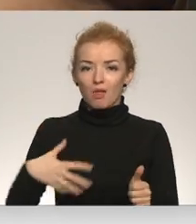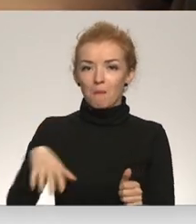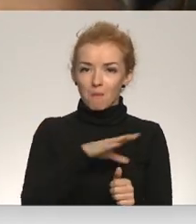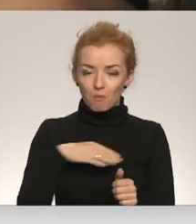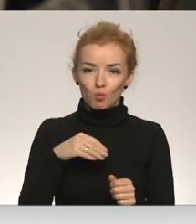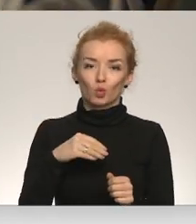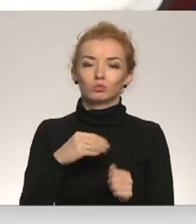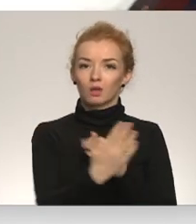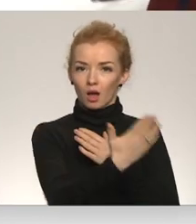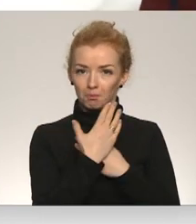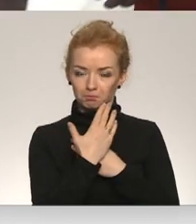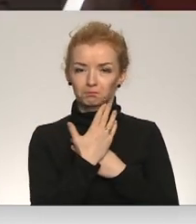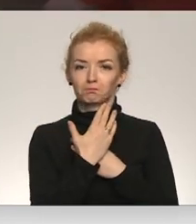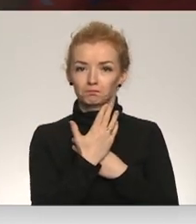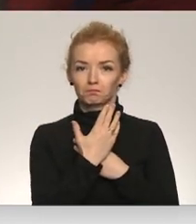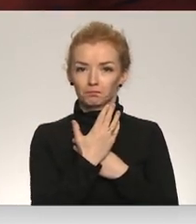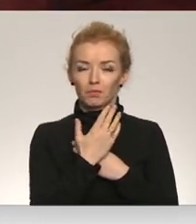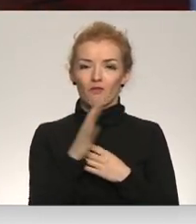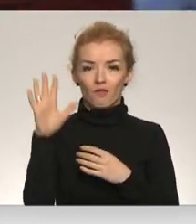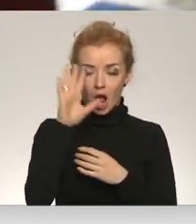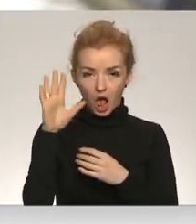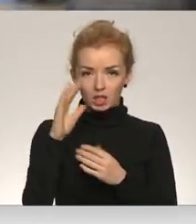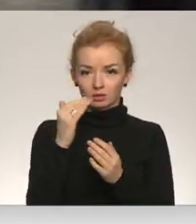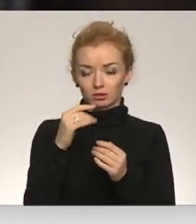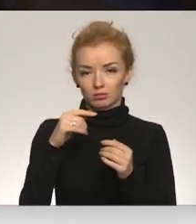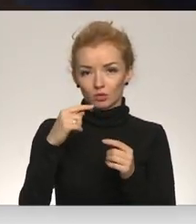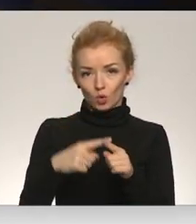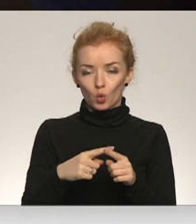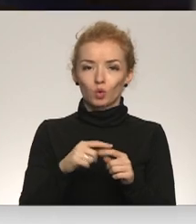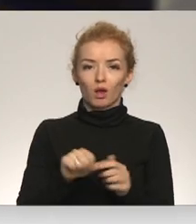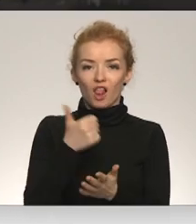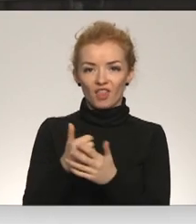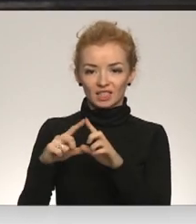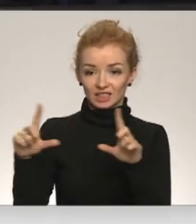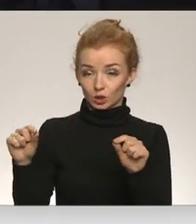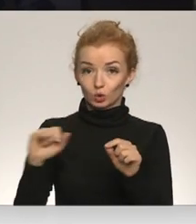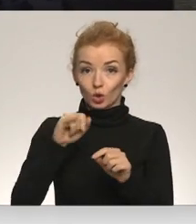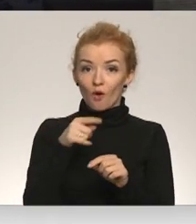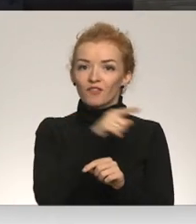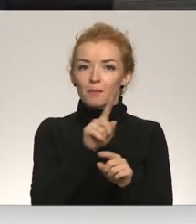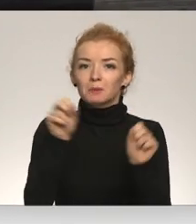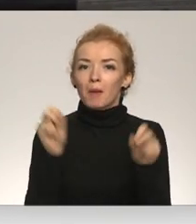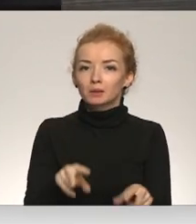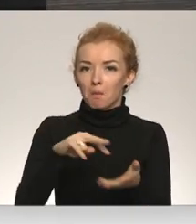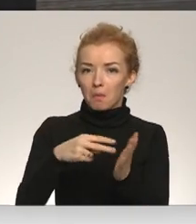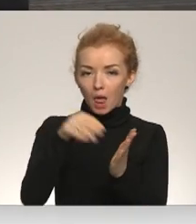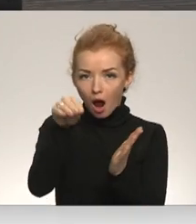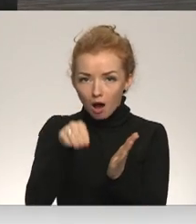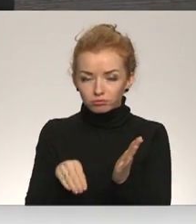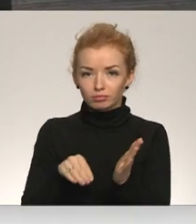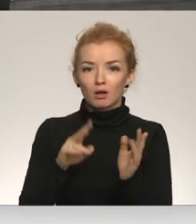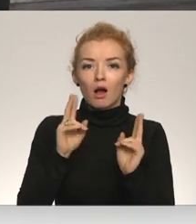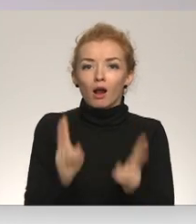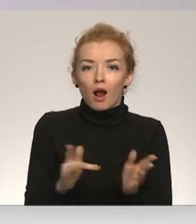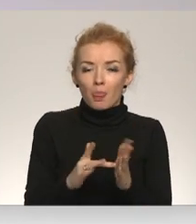norādā valsts pārvalde un vadošās institūcijas. Jo viņi ir izstrādājuši kādā veidā, tas